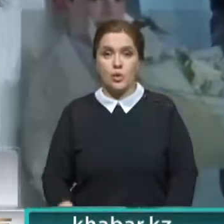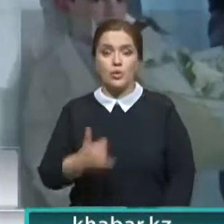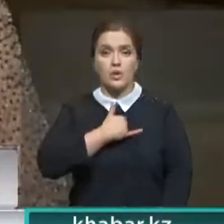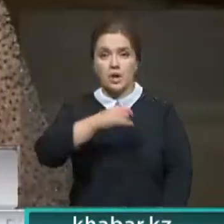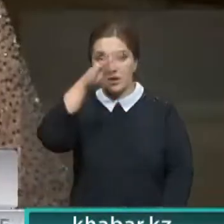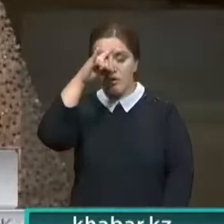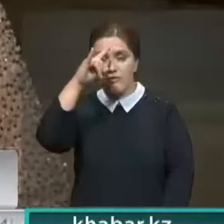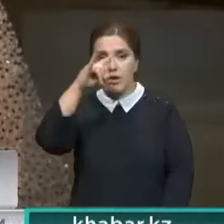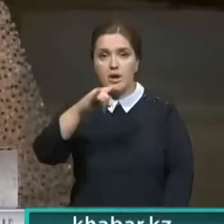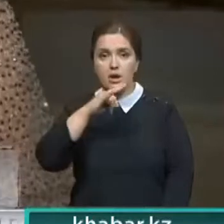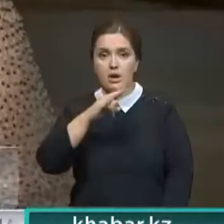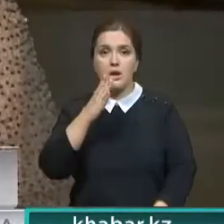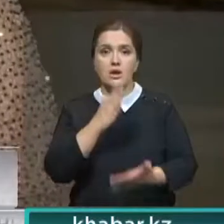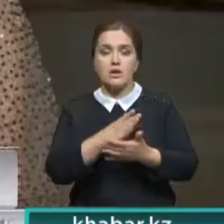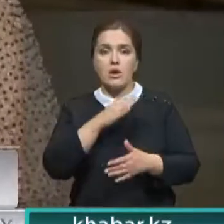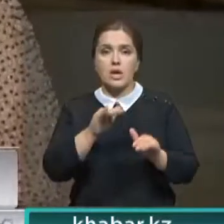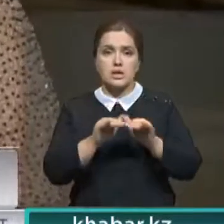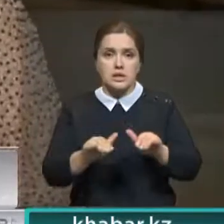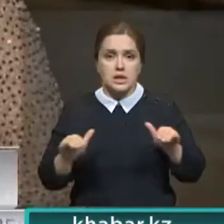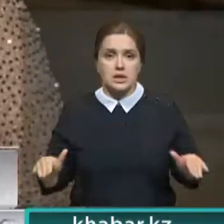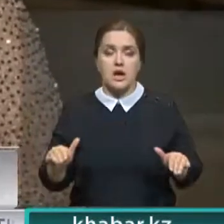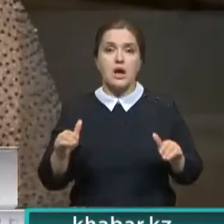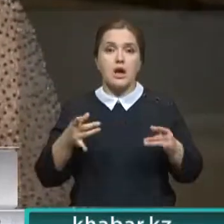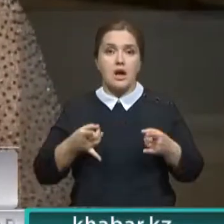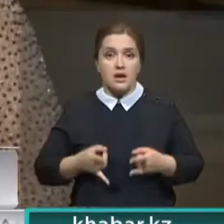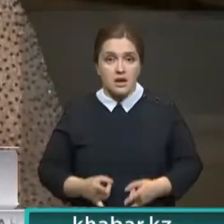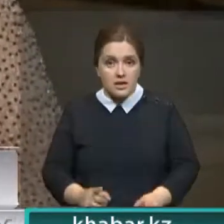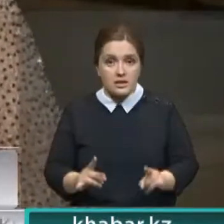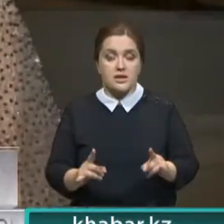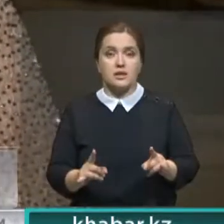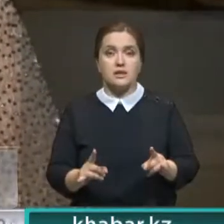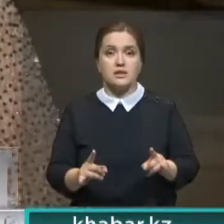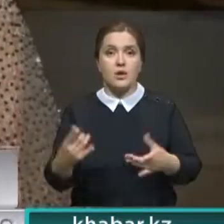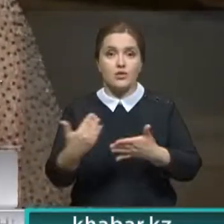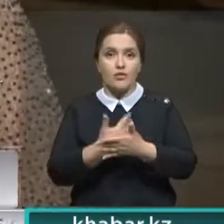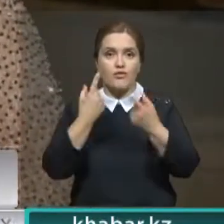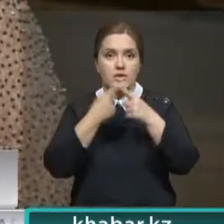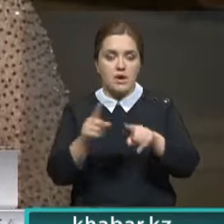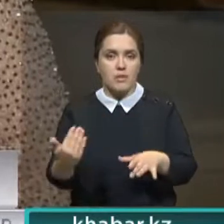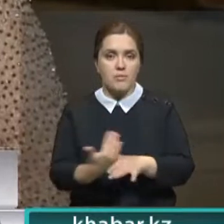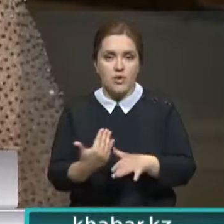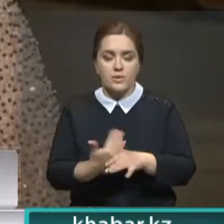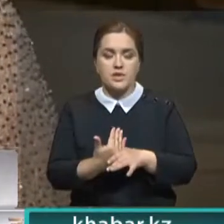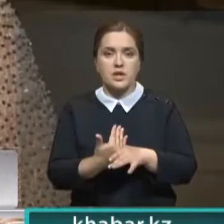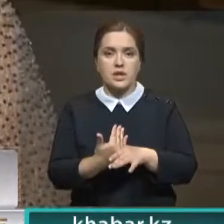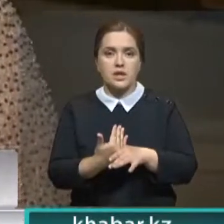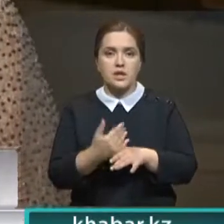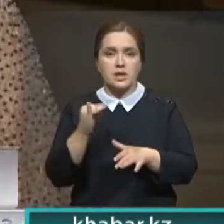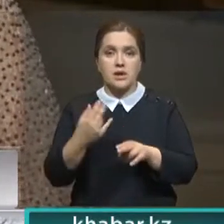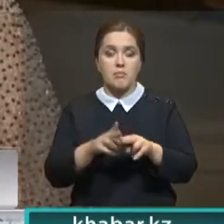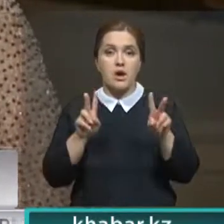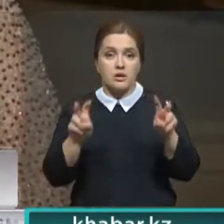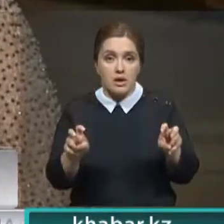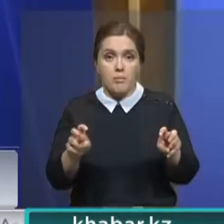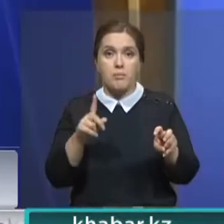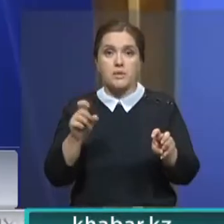более 50 детей родились посредством вот этих новых технологий. И данная номинация за